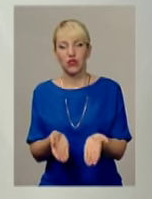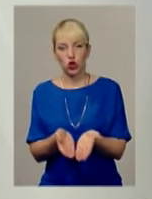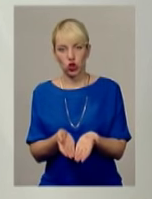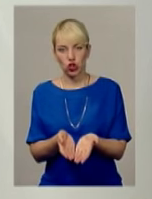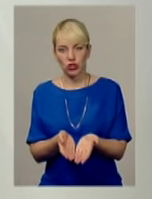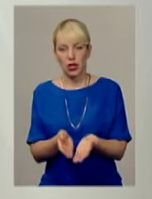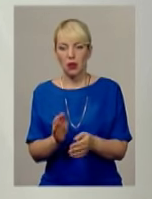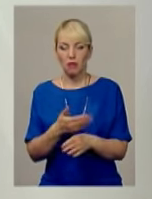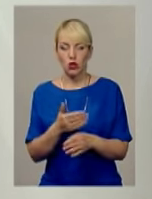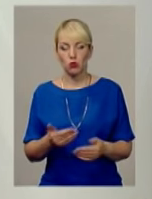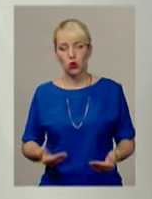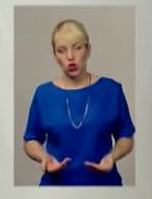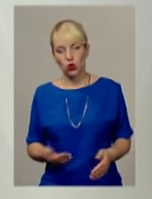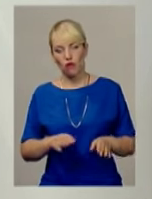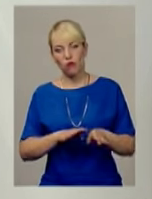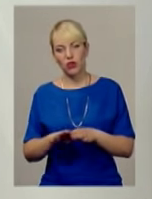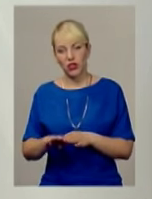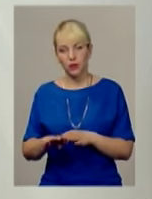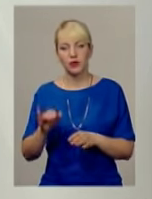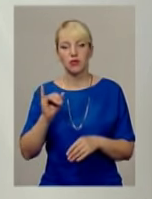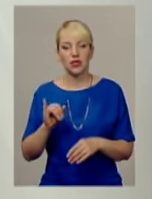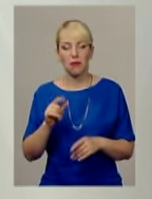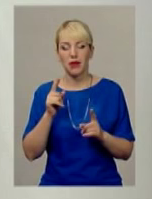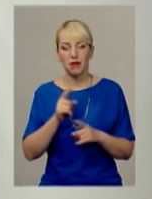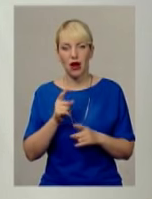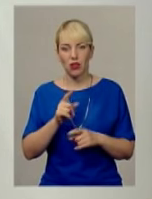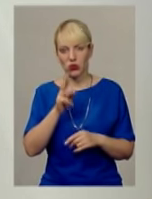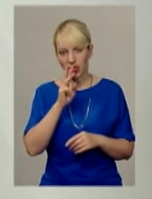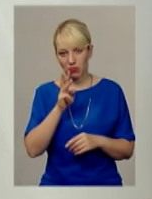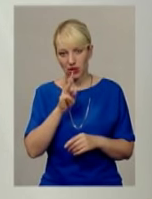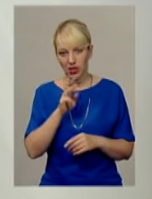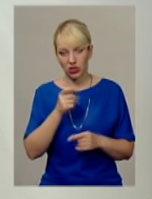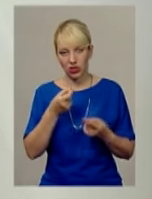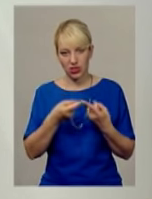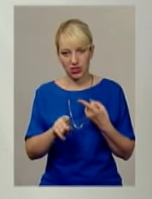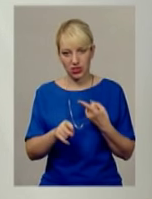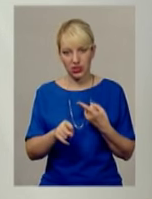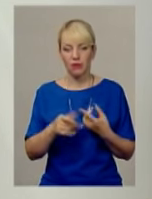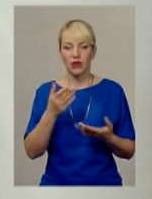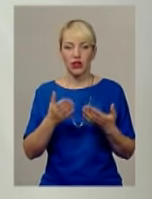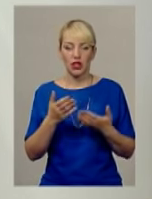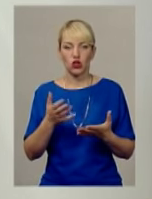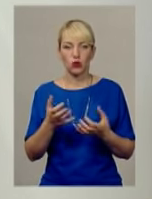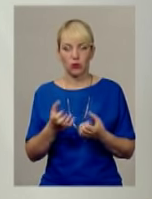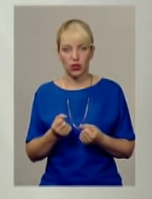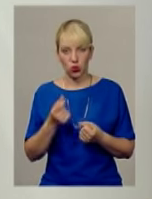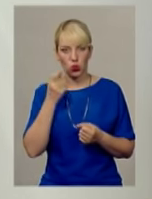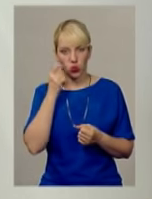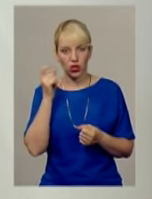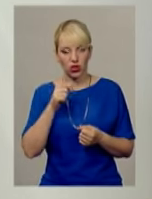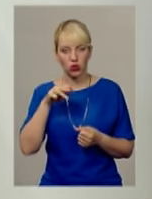прожитковим рівнем і мінімальною заробітною плату досить різниця. Якщо брати Україну, то